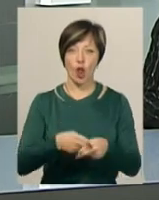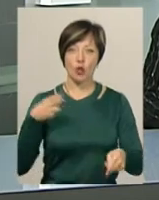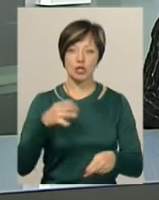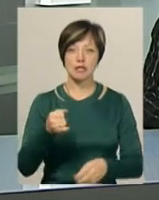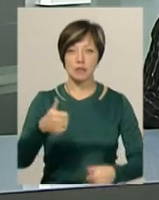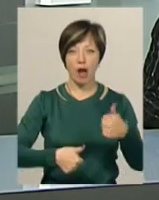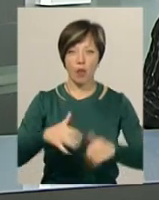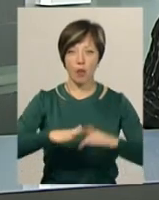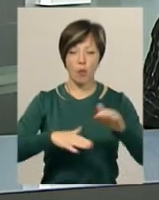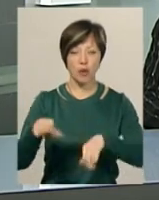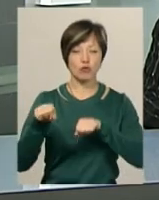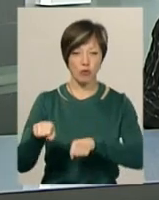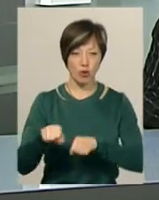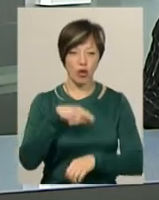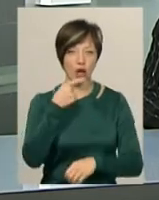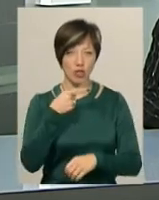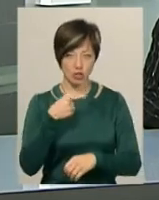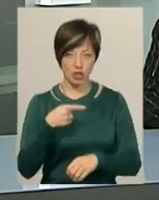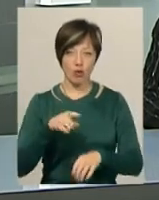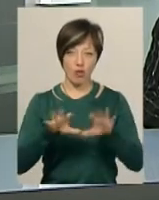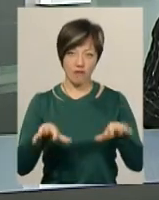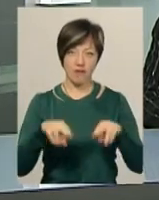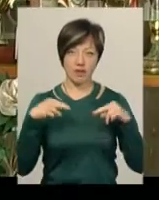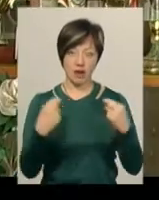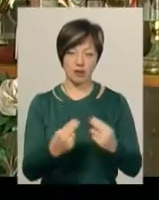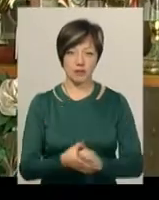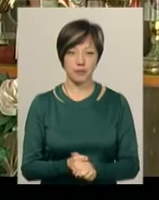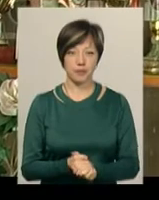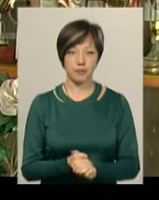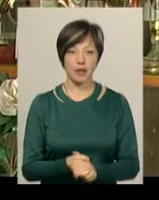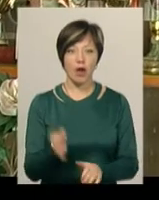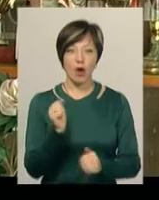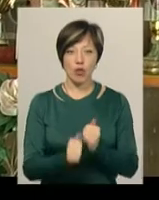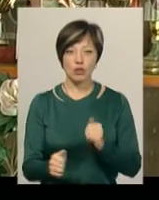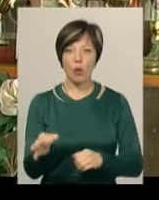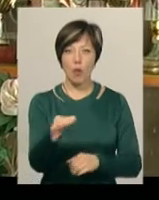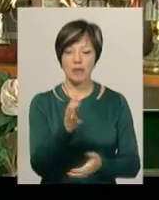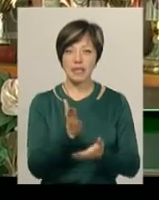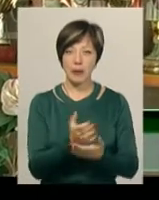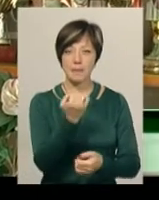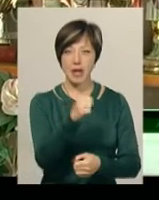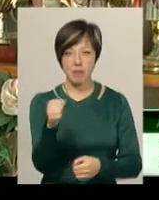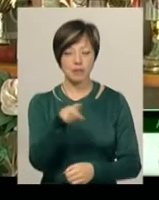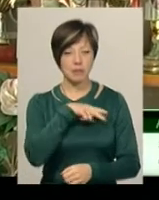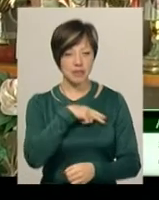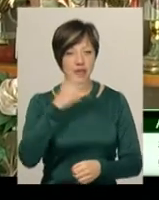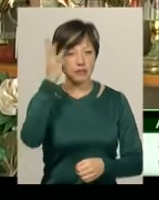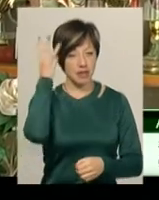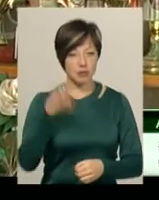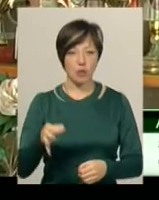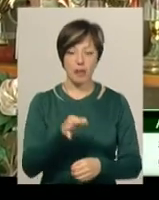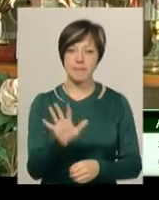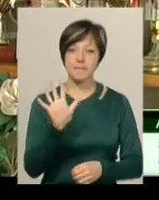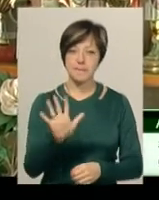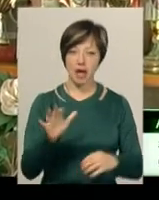змагалися у рукопашному бої, каже Андрій Чудик. В кожної області є свої переможці і призери. З Хмельницької області